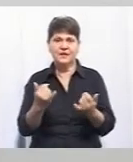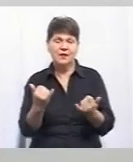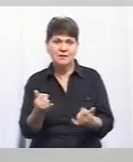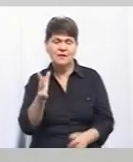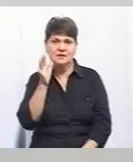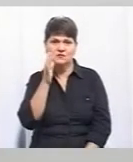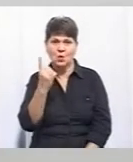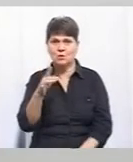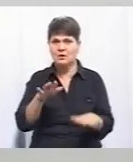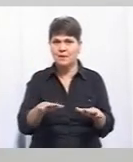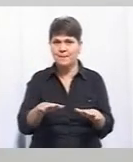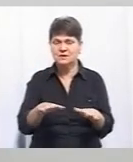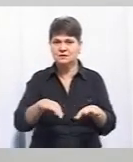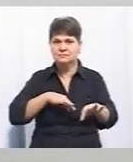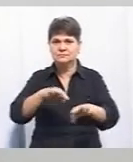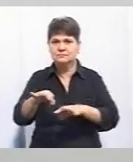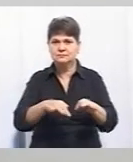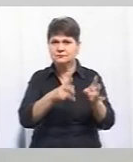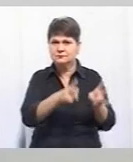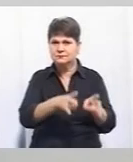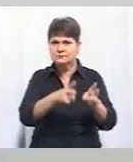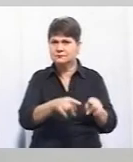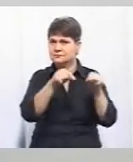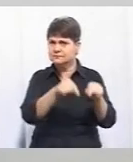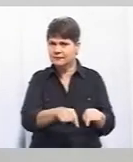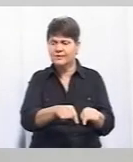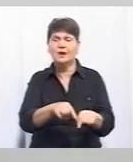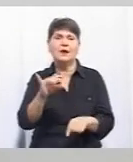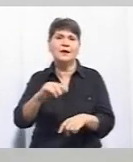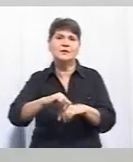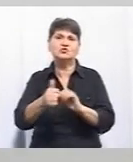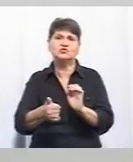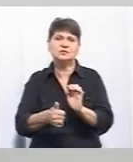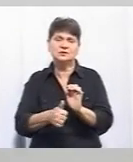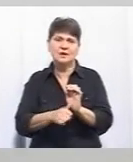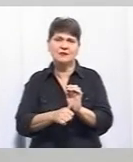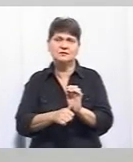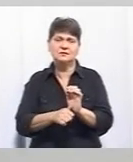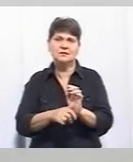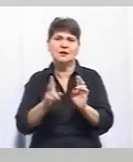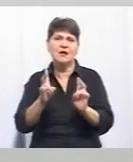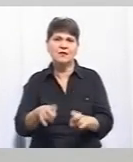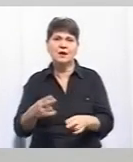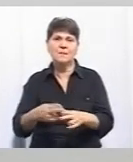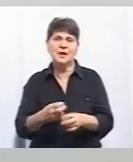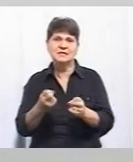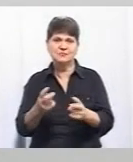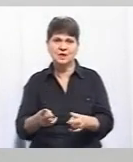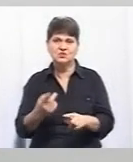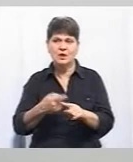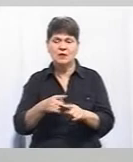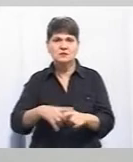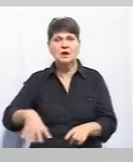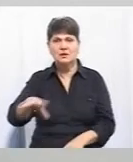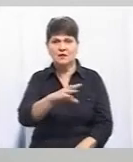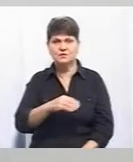одне місце концентрації дорожньо-транспортних пригод і 16 аварійно-небезпечних ділянок. Це на всю